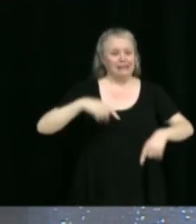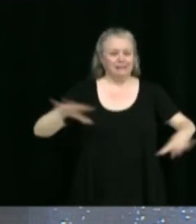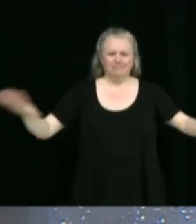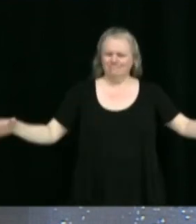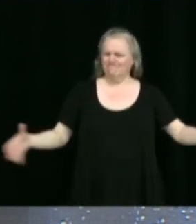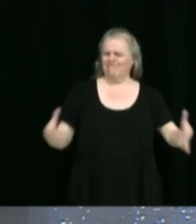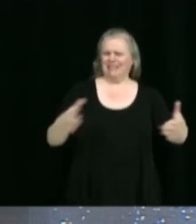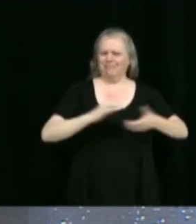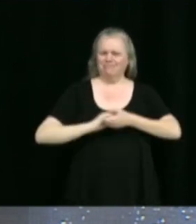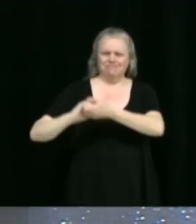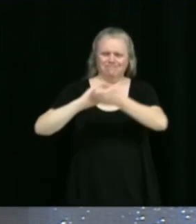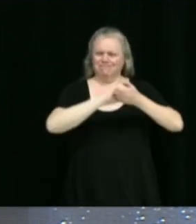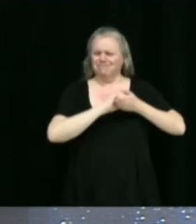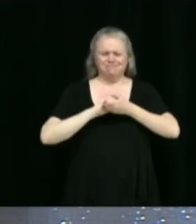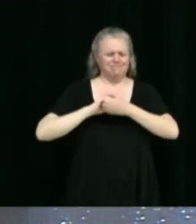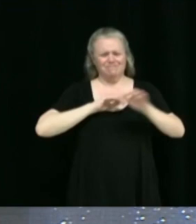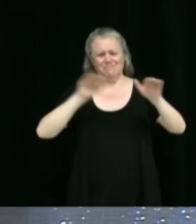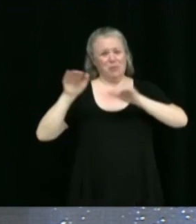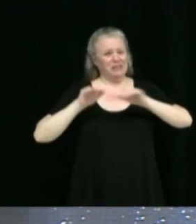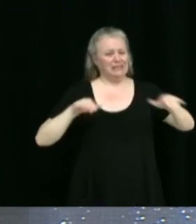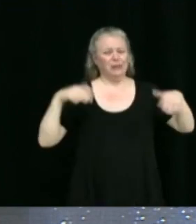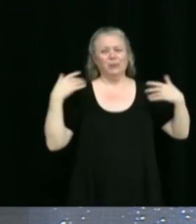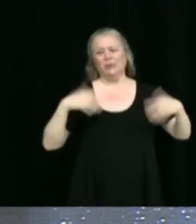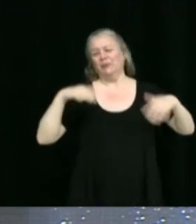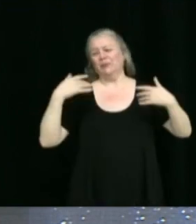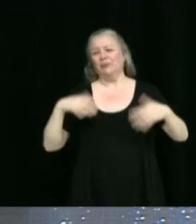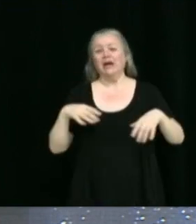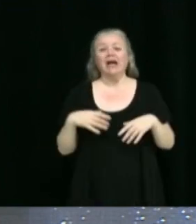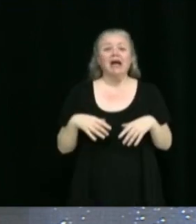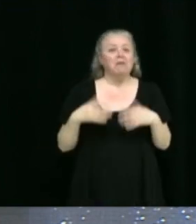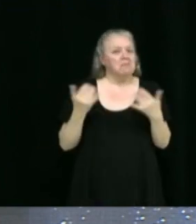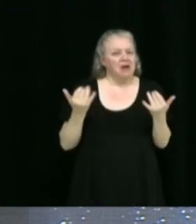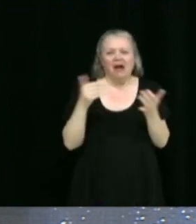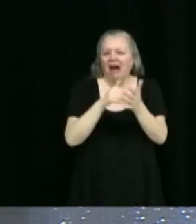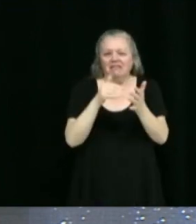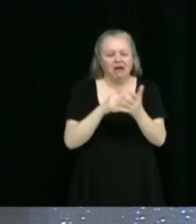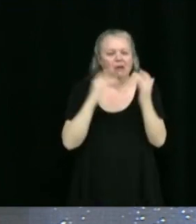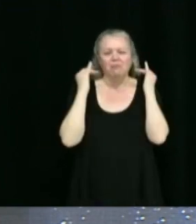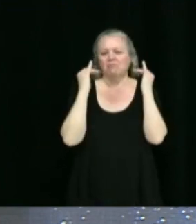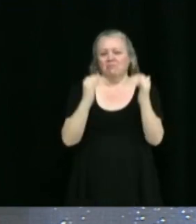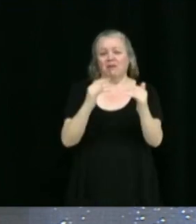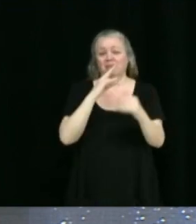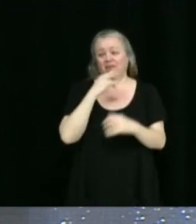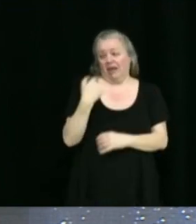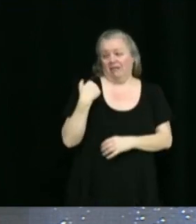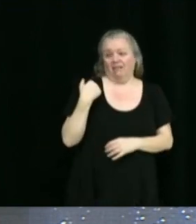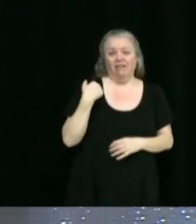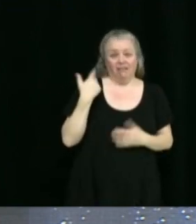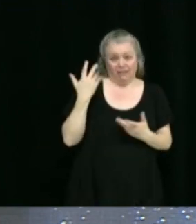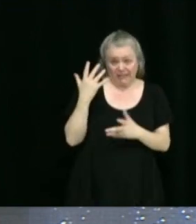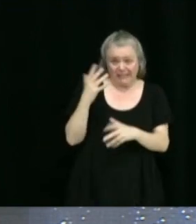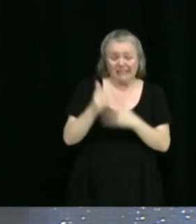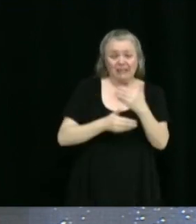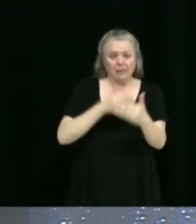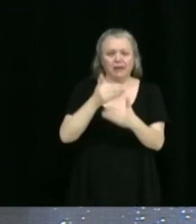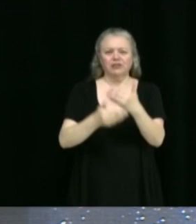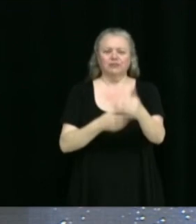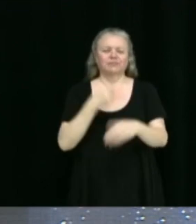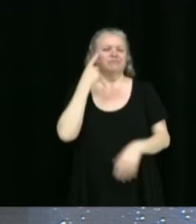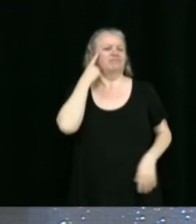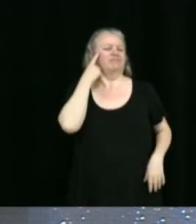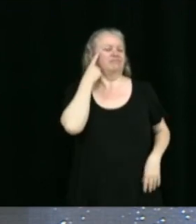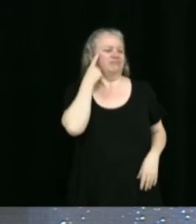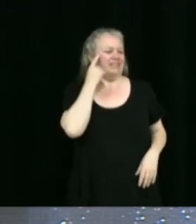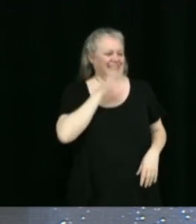Puis, suite à différentes démarches qu'on a effectuées au cours des derniers mois, on est porté à croire que potentiellement que Victoriaville